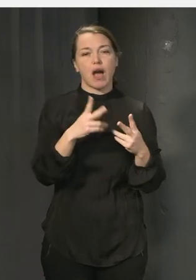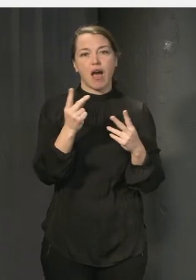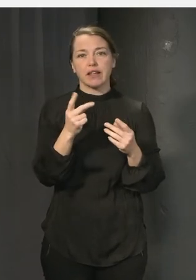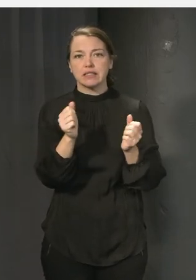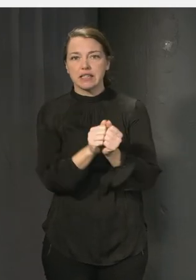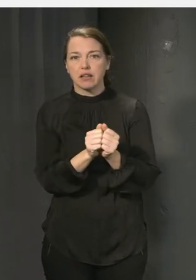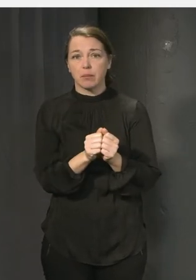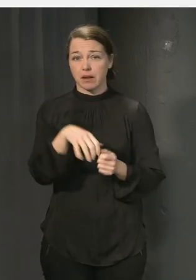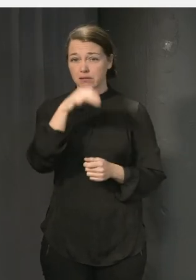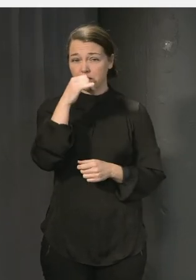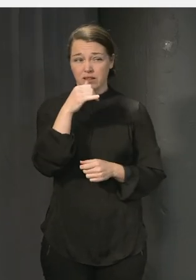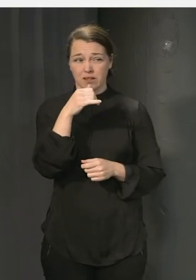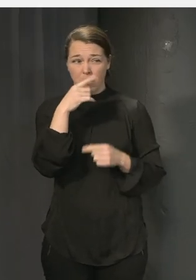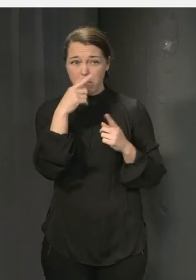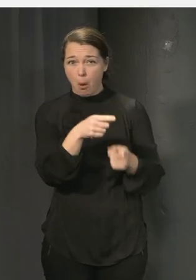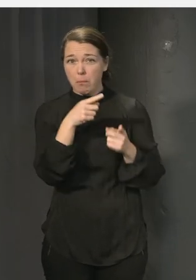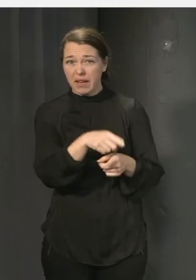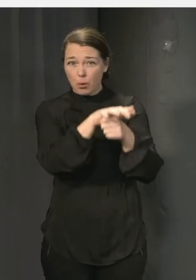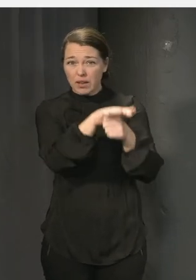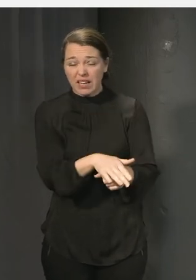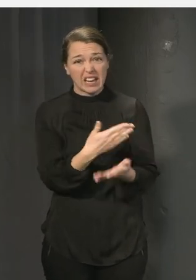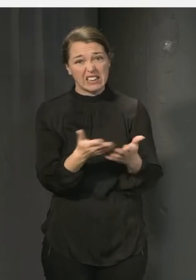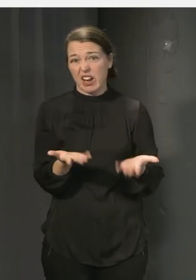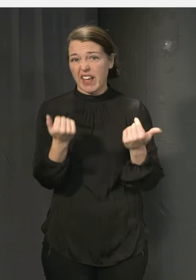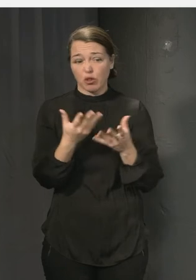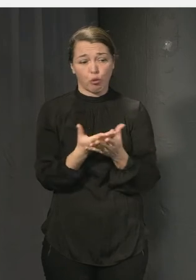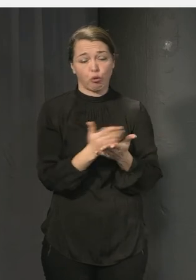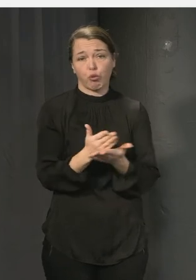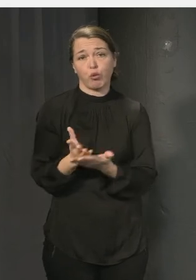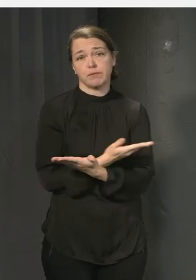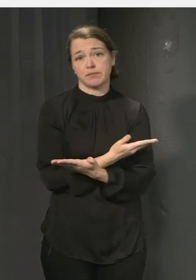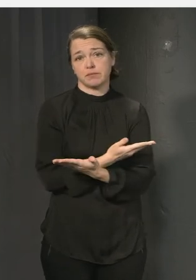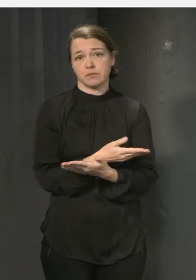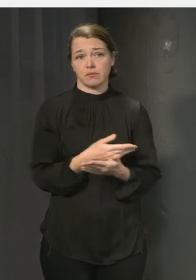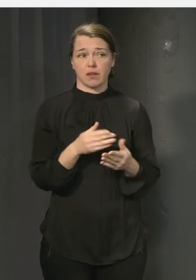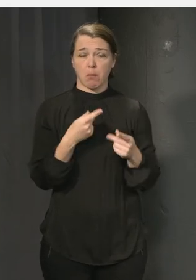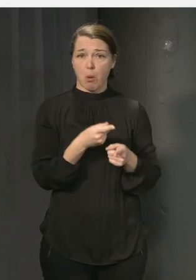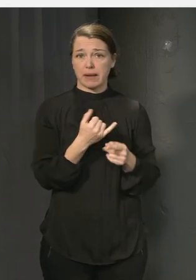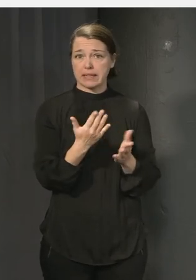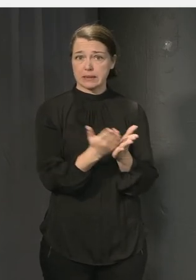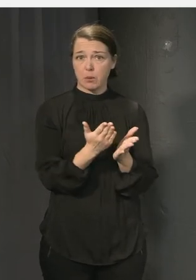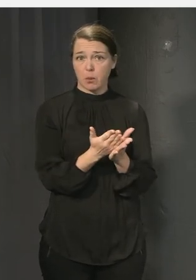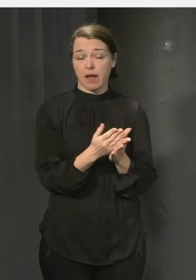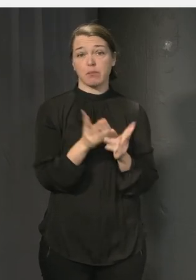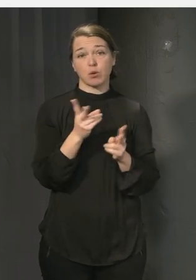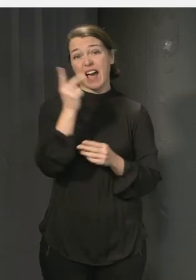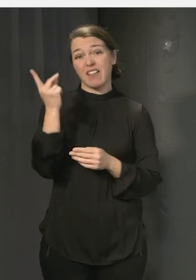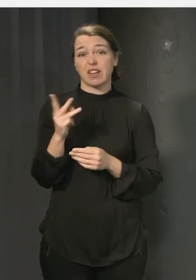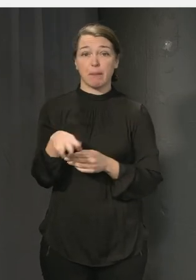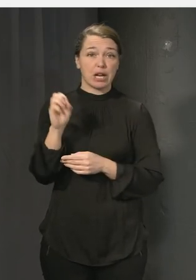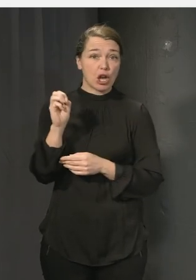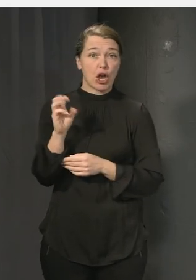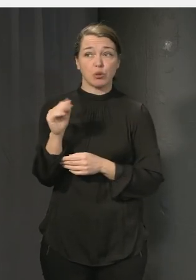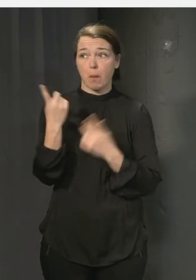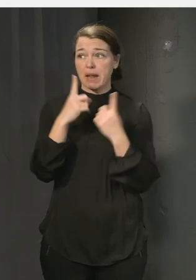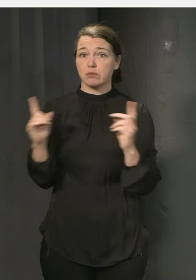mobbning och kränkning. Kränkningar ens i skolan. Vi vet ju att det finns ju i alla sammanhang och alla miljöer där människor